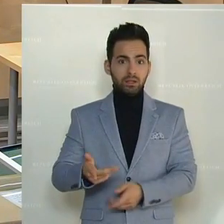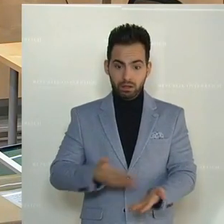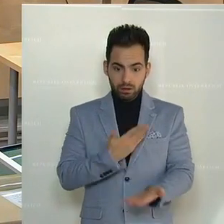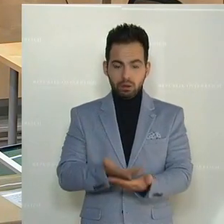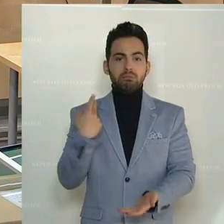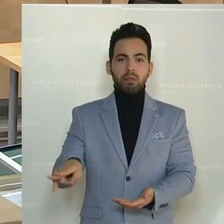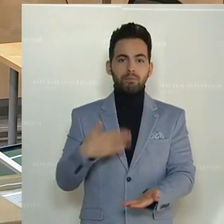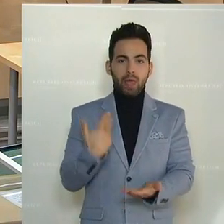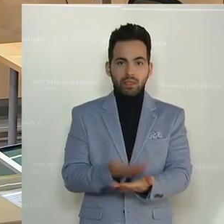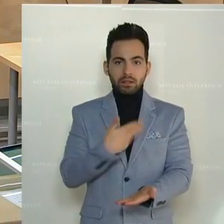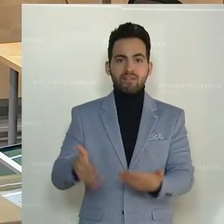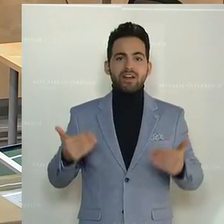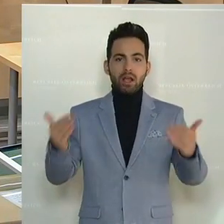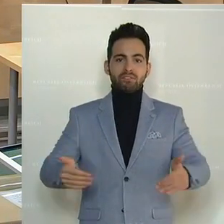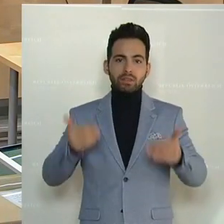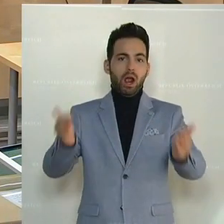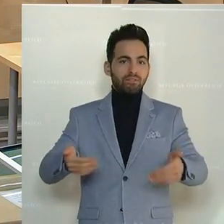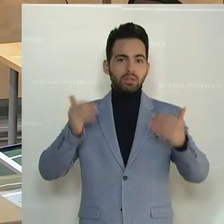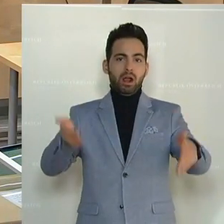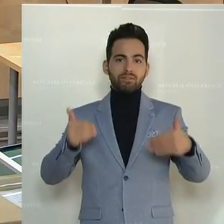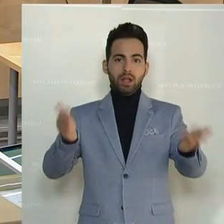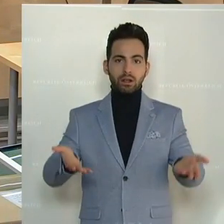der liegt im Ausschuss. Vertagen, vertagen.